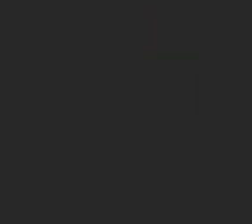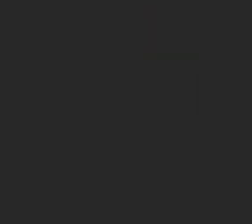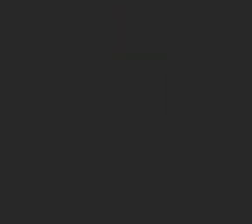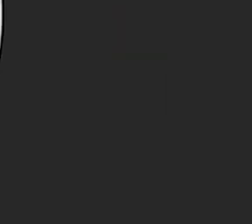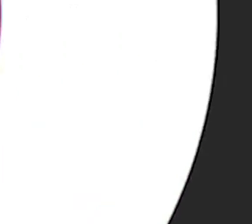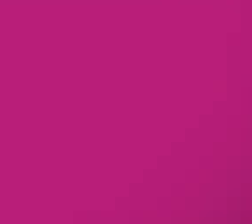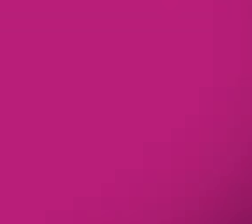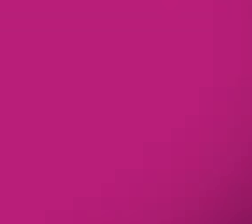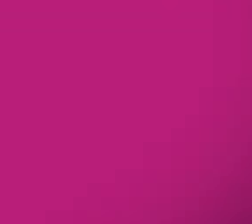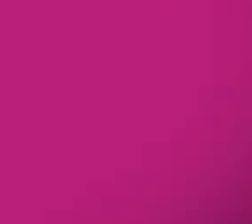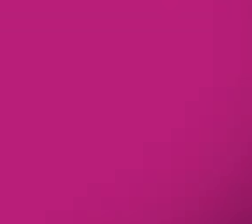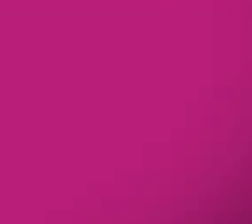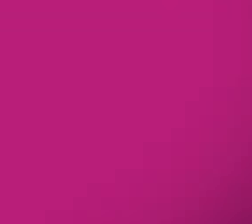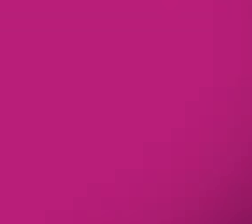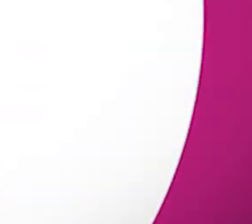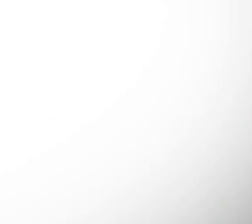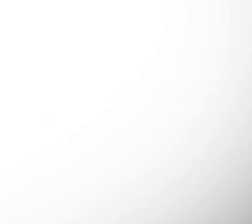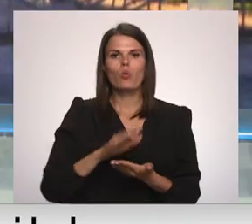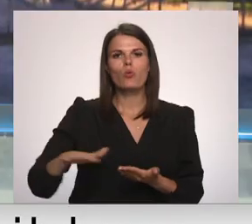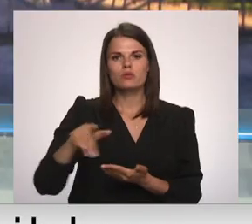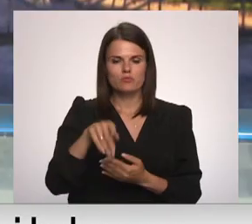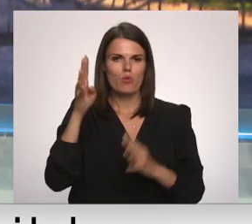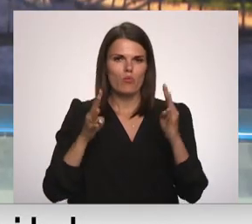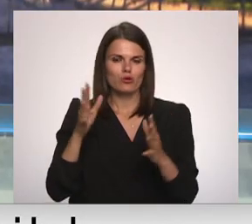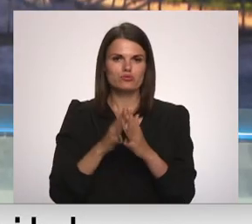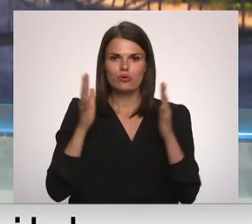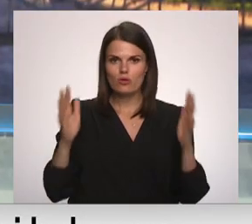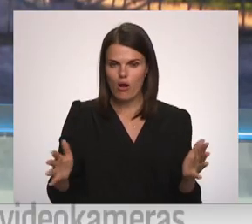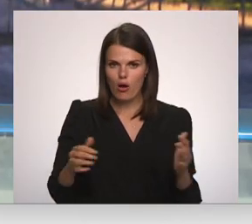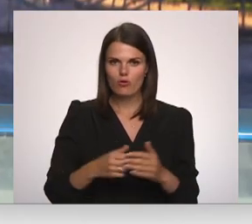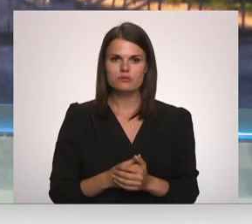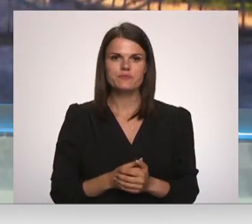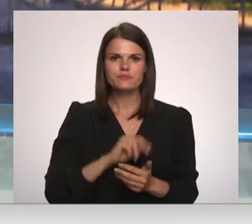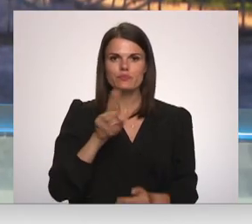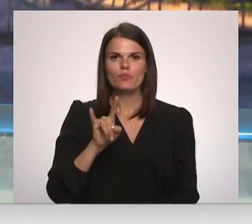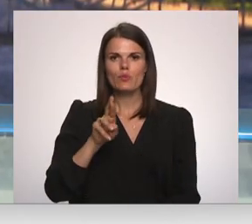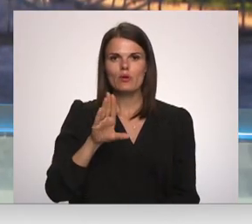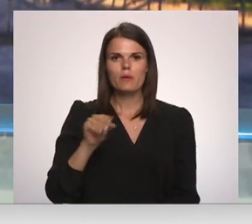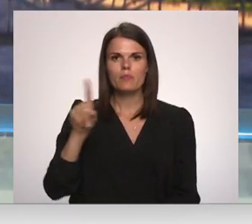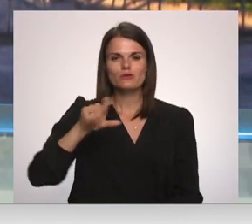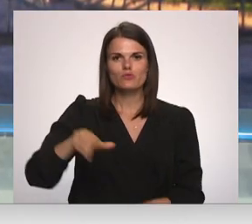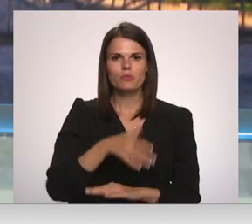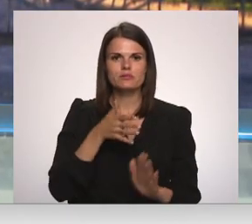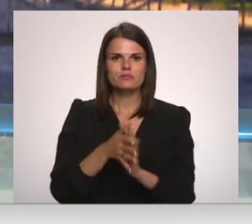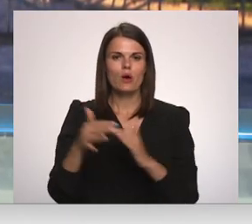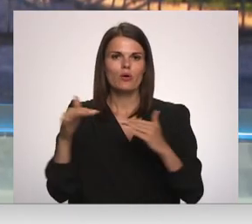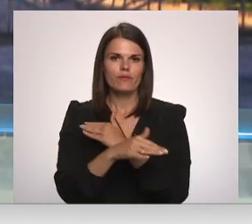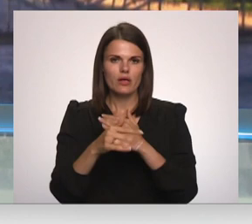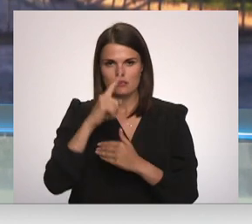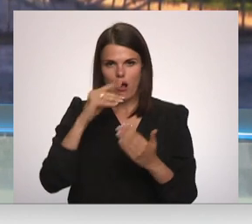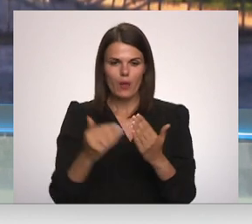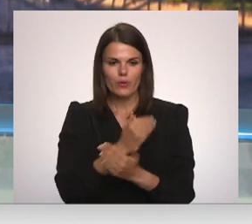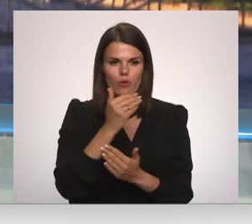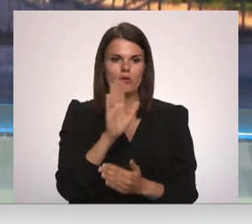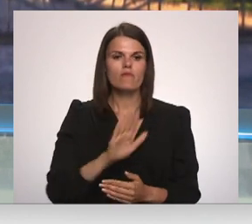Re, visi ēters ir te! Durbes upes caurtece atjaunotu. Valsts vidas dienas pēc